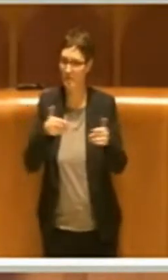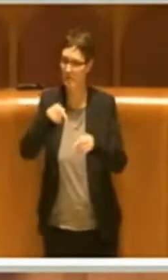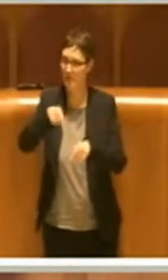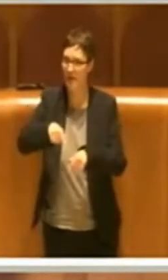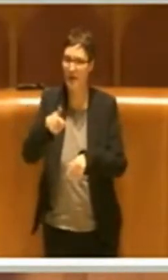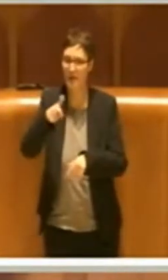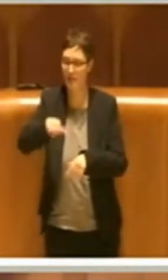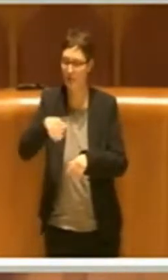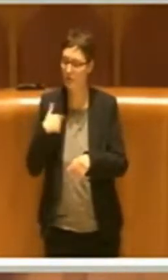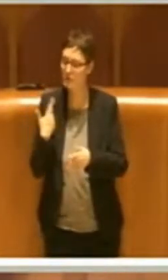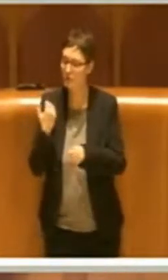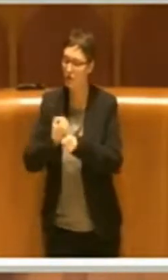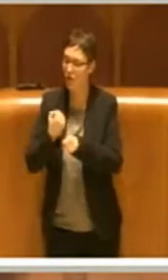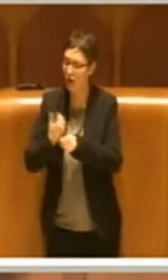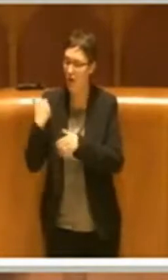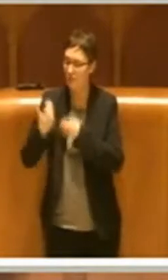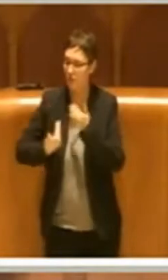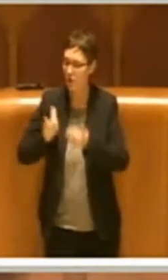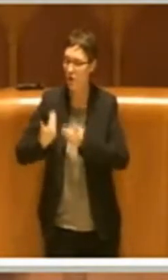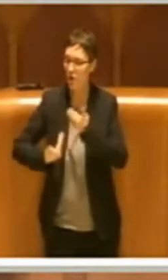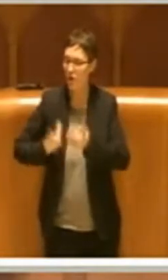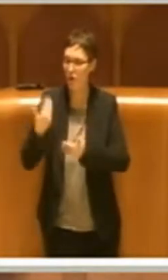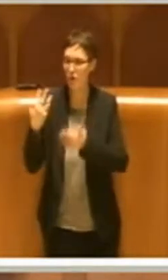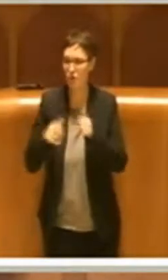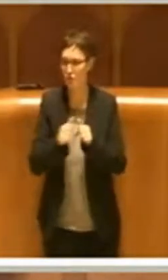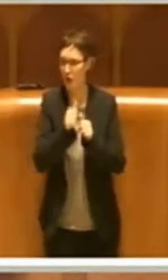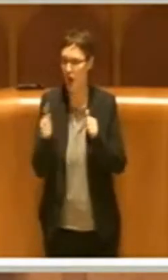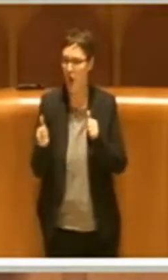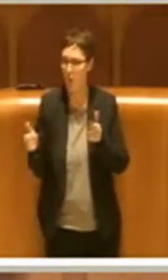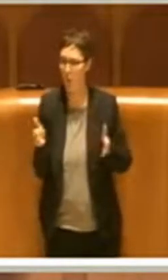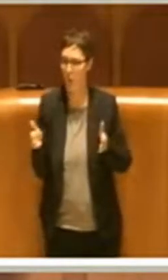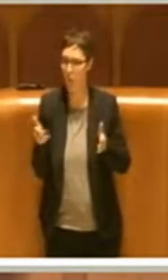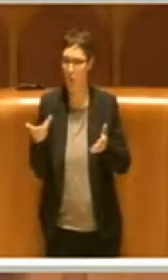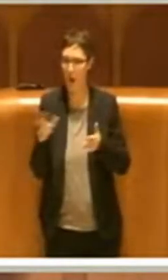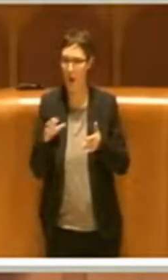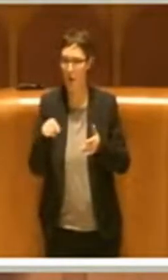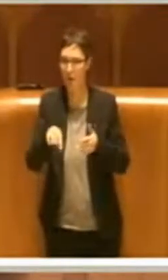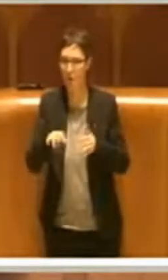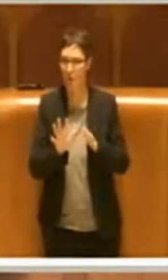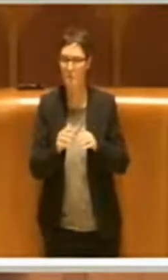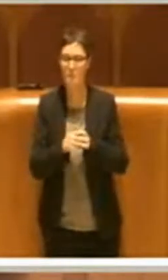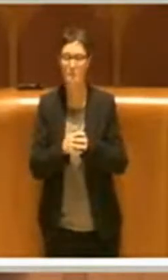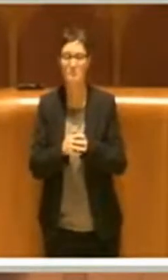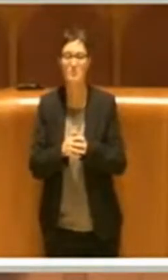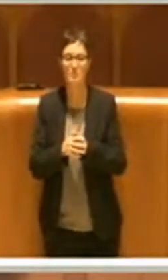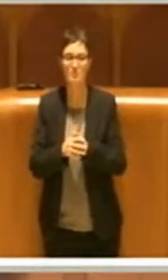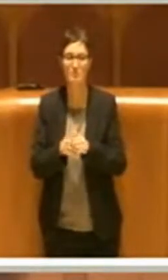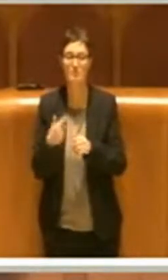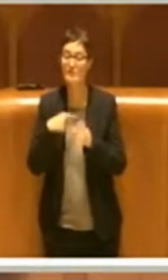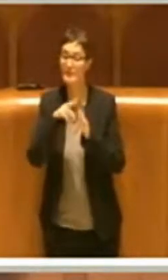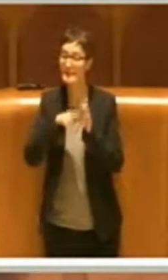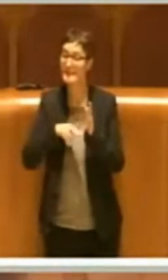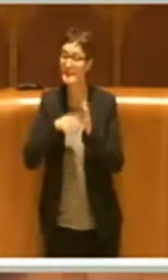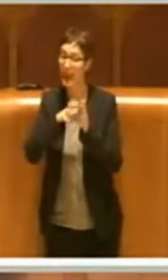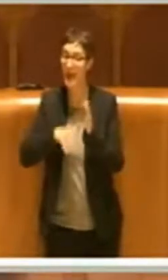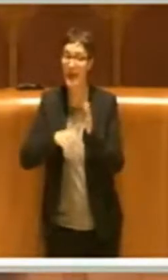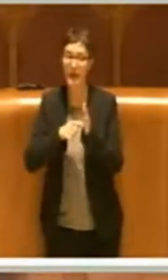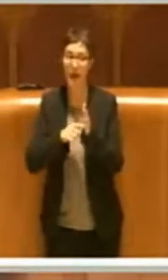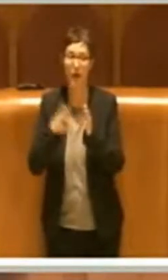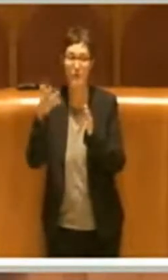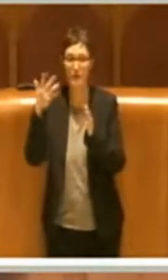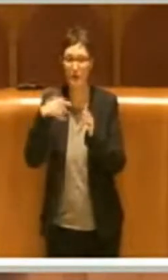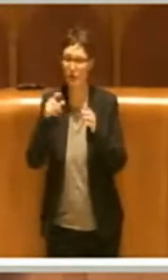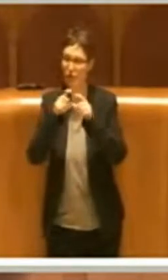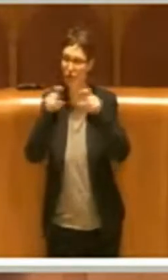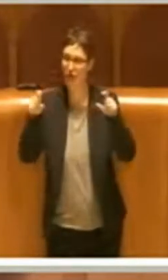in lavorazione da quasi un anno oramai. Diciamo che è un regolamento che, come suggerisce il